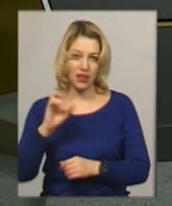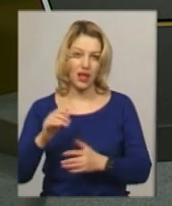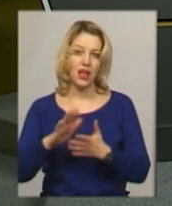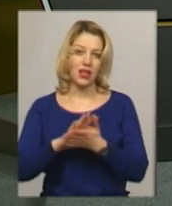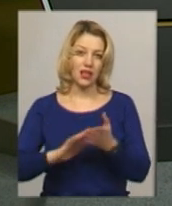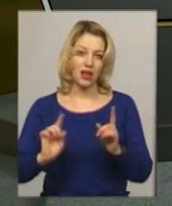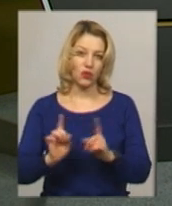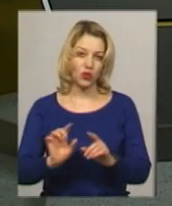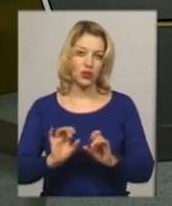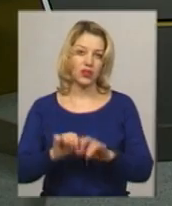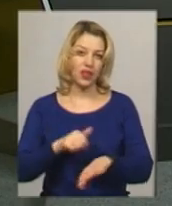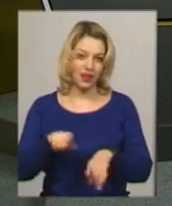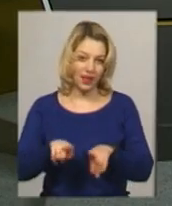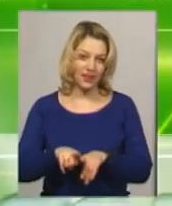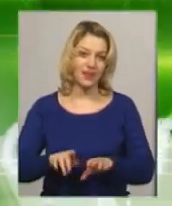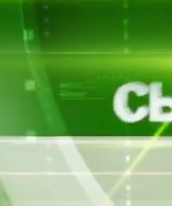Далі коротко про такі теми.